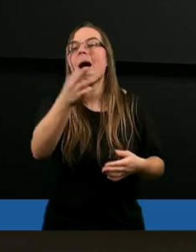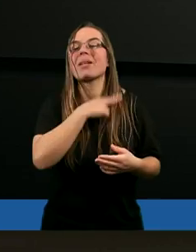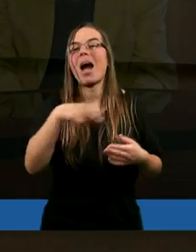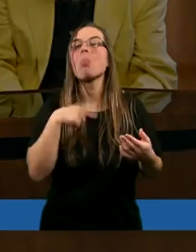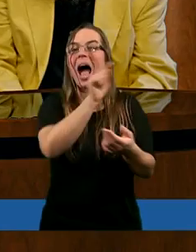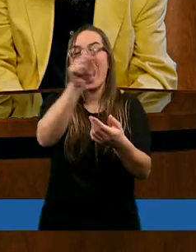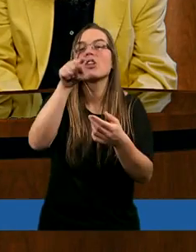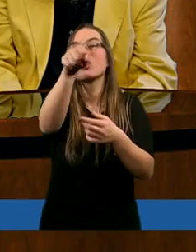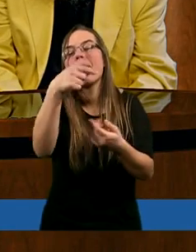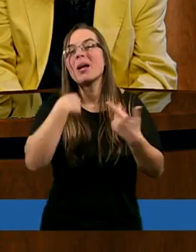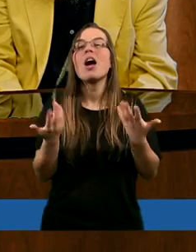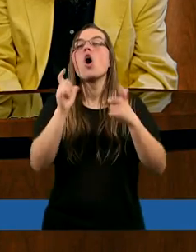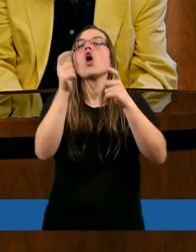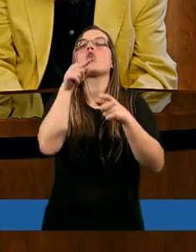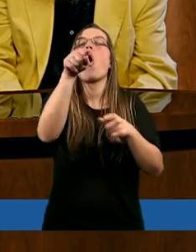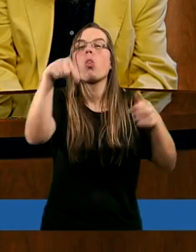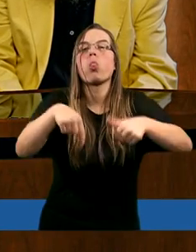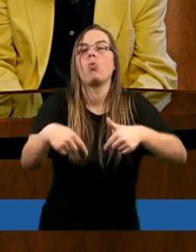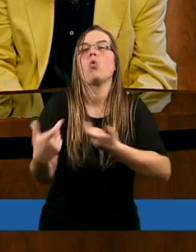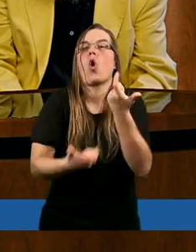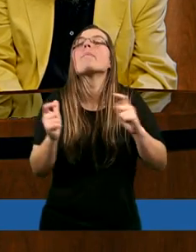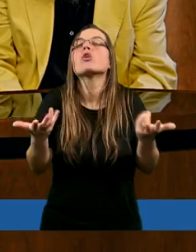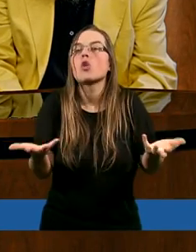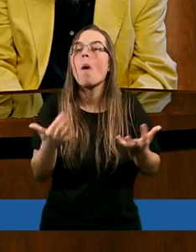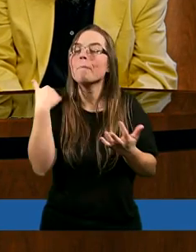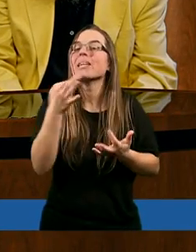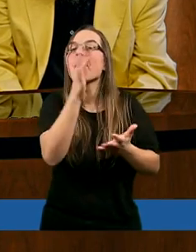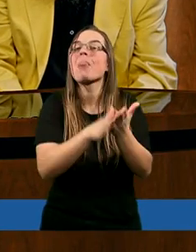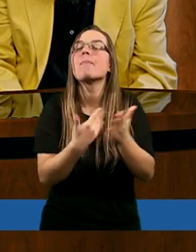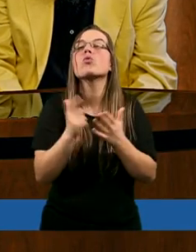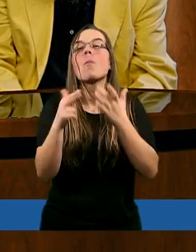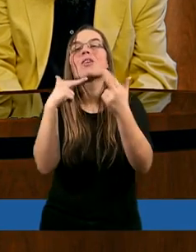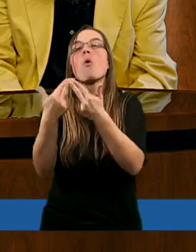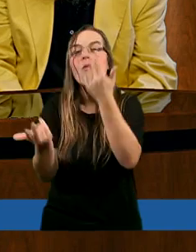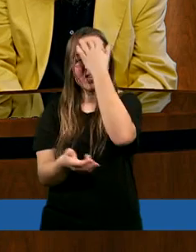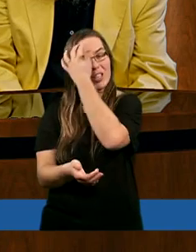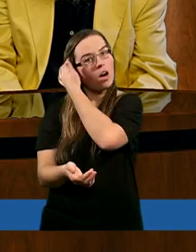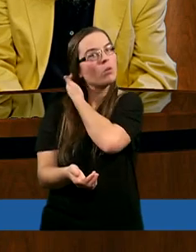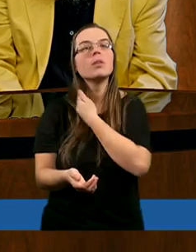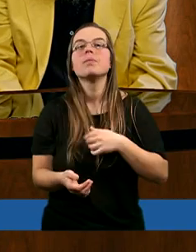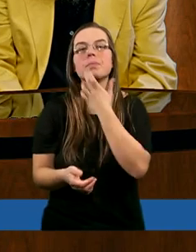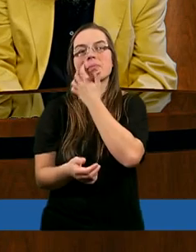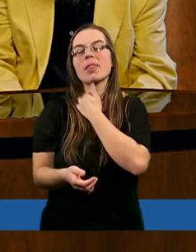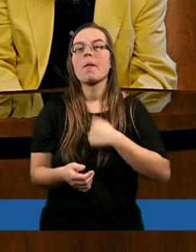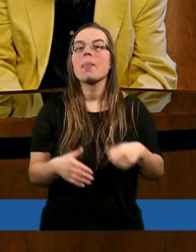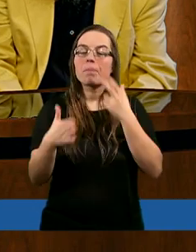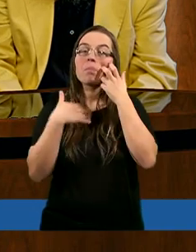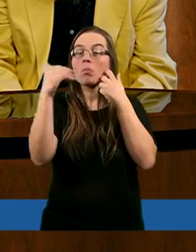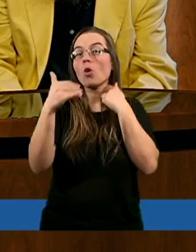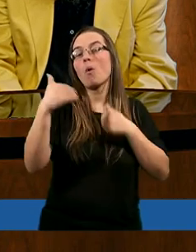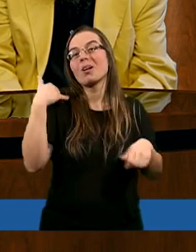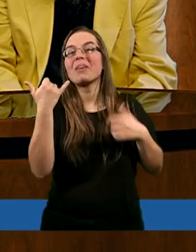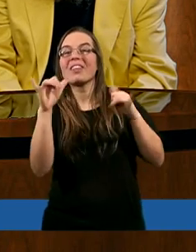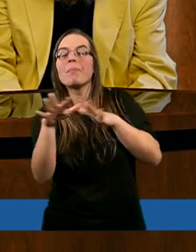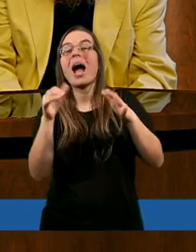Pan Bóg, co tu robisz? A może powinniśmy być w innym miejscu albo